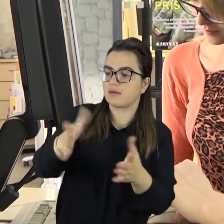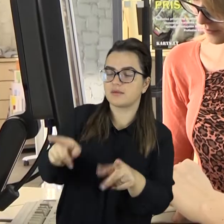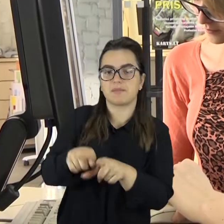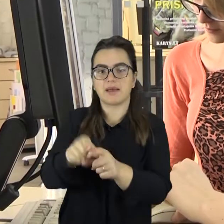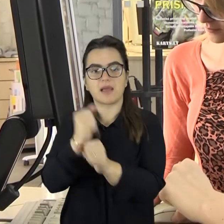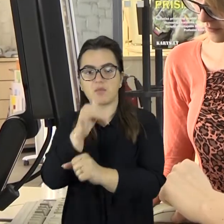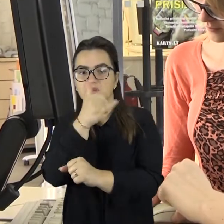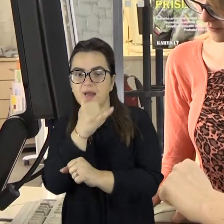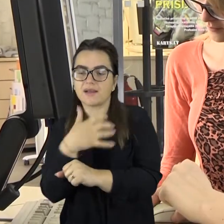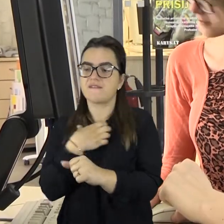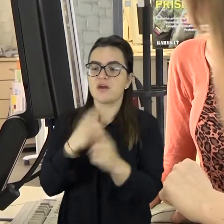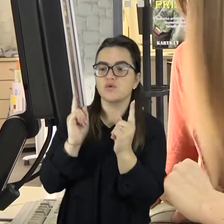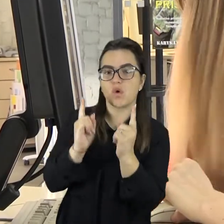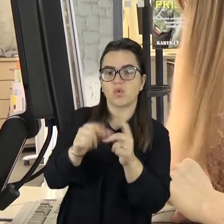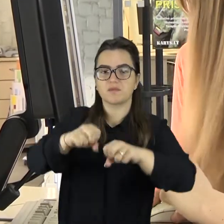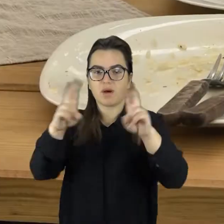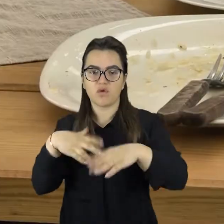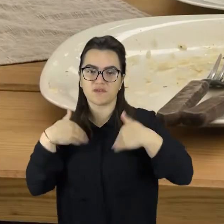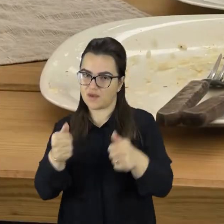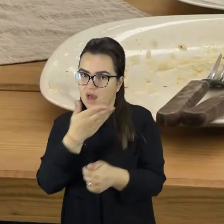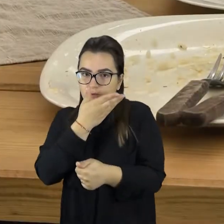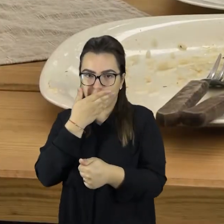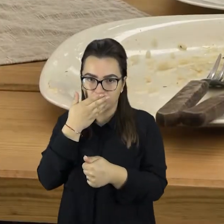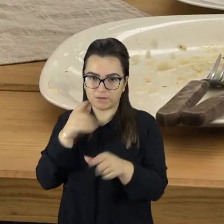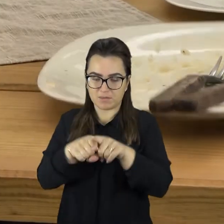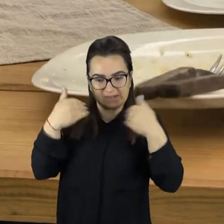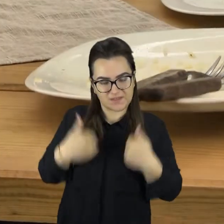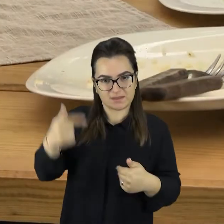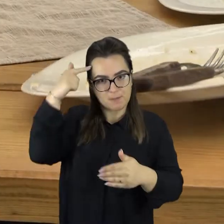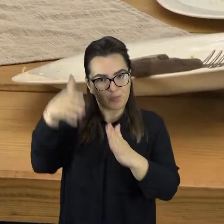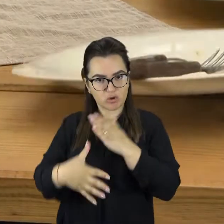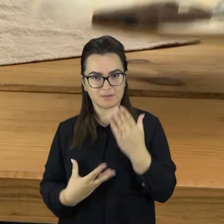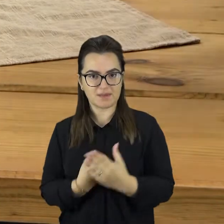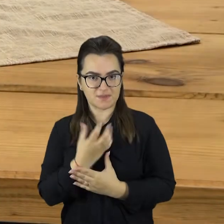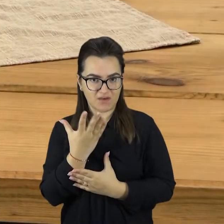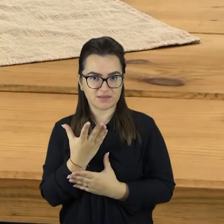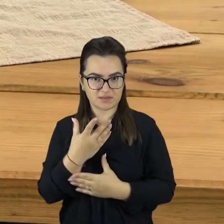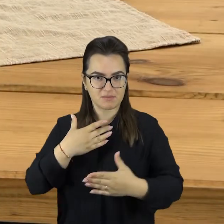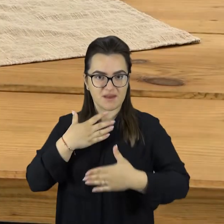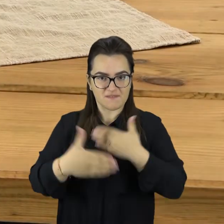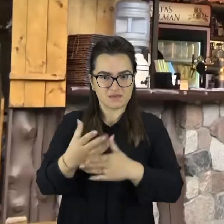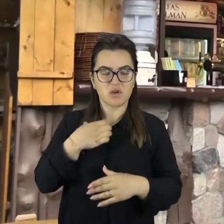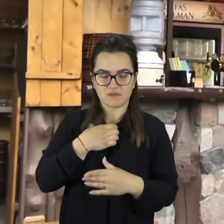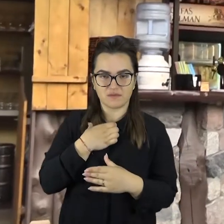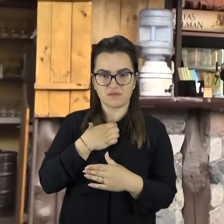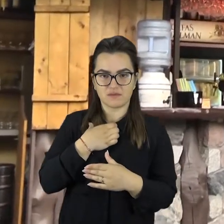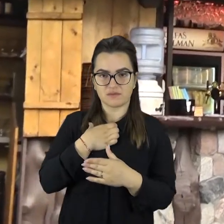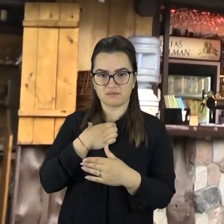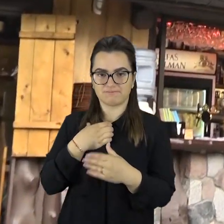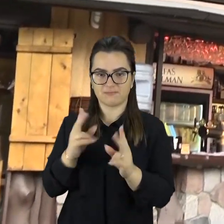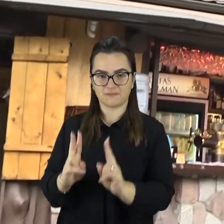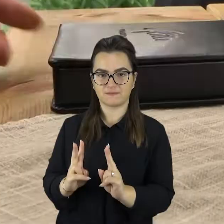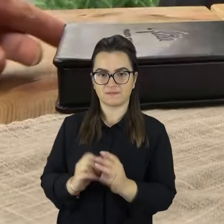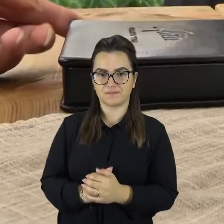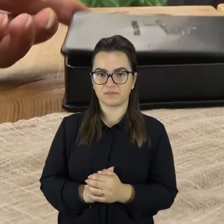moksleivio amžiu atitinkančias darbo sąlygas. Darbas turi būti saugus, nekelti pavojų sveikatai, fiziniam, protiniam ir dvasiniam